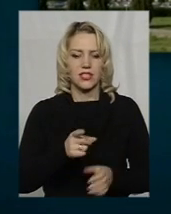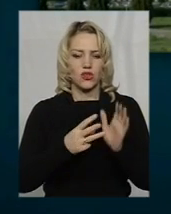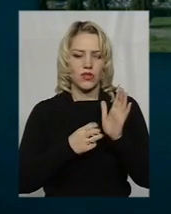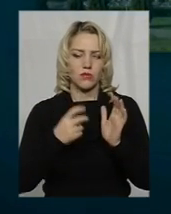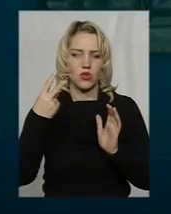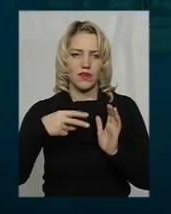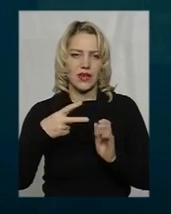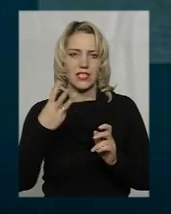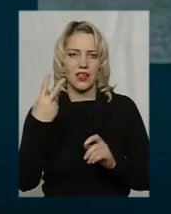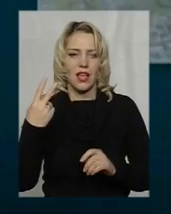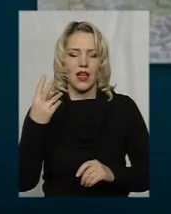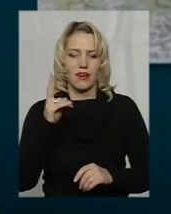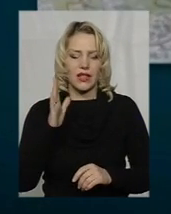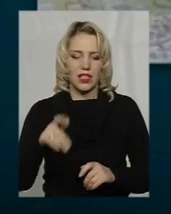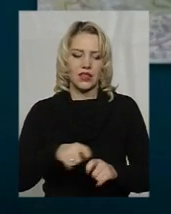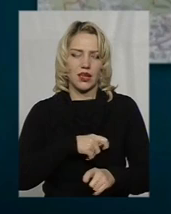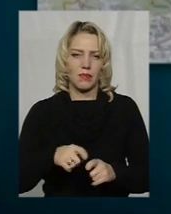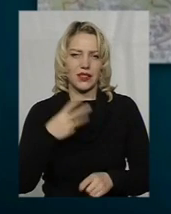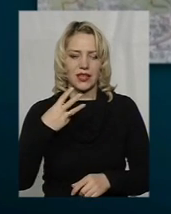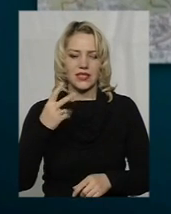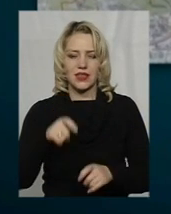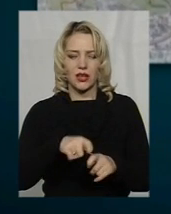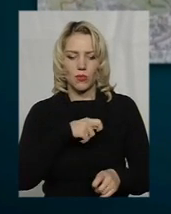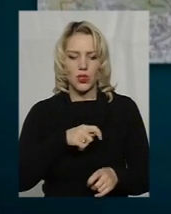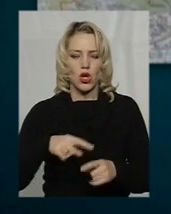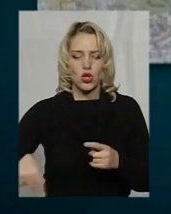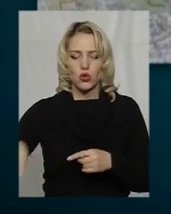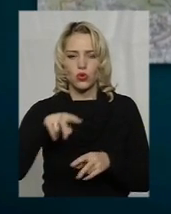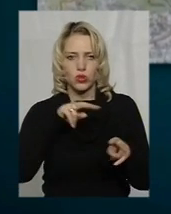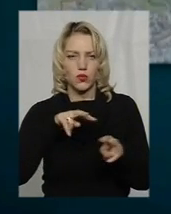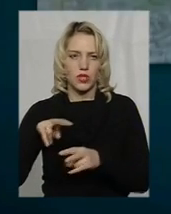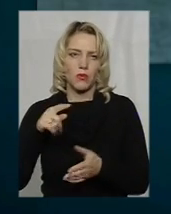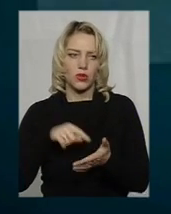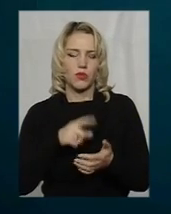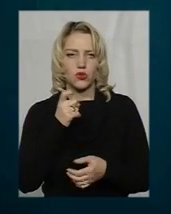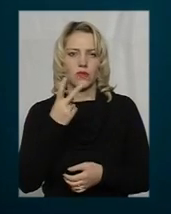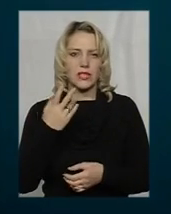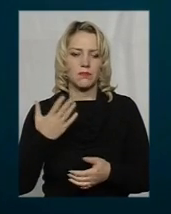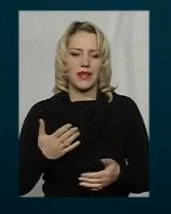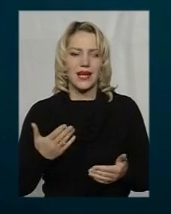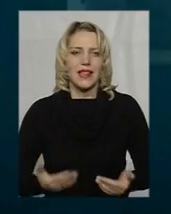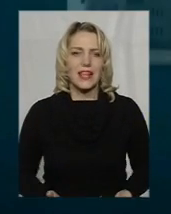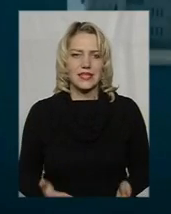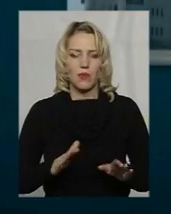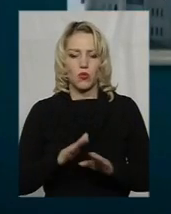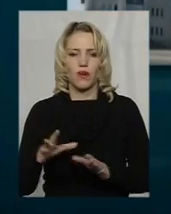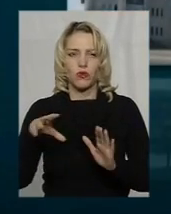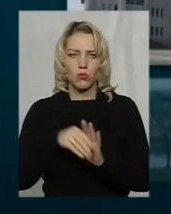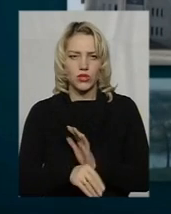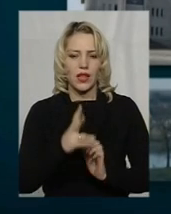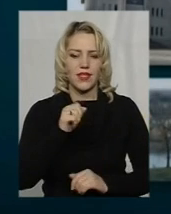квадратних кілометрів. В 30-кілометрову зону спостереження потрапляють 125 населених пунктів, в тому числі міста